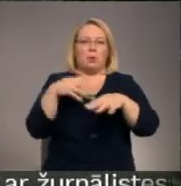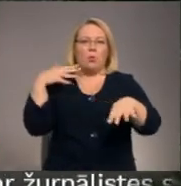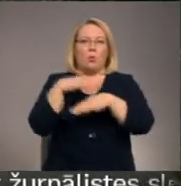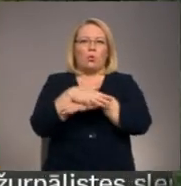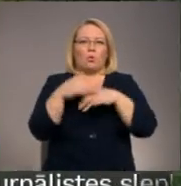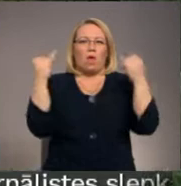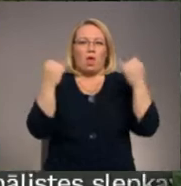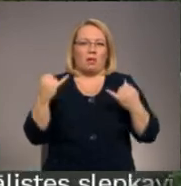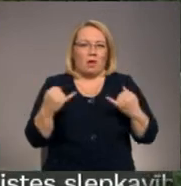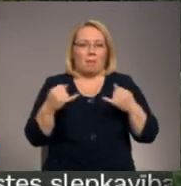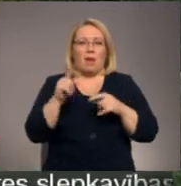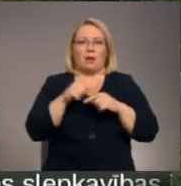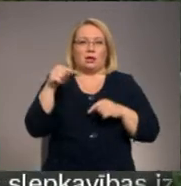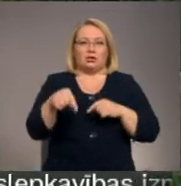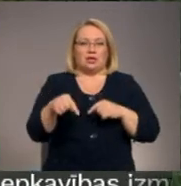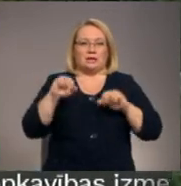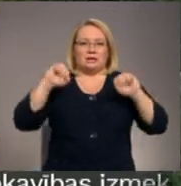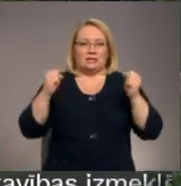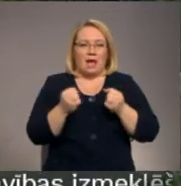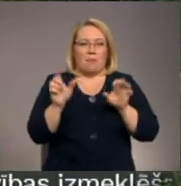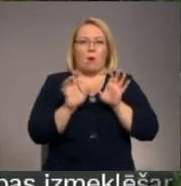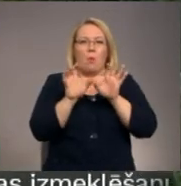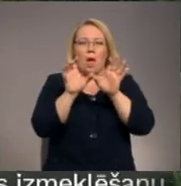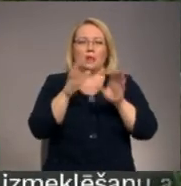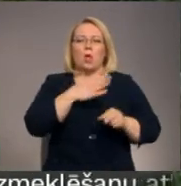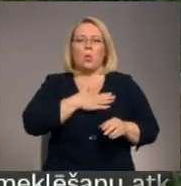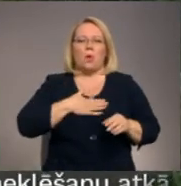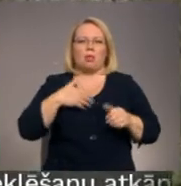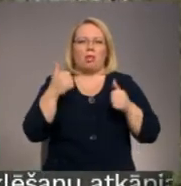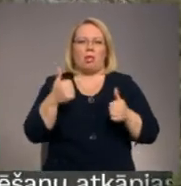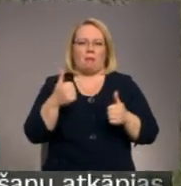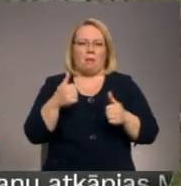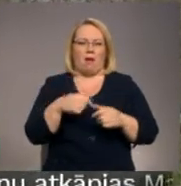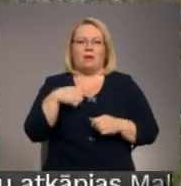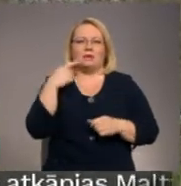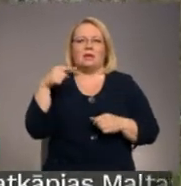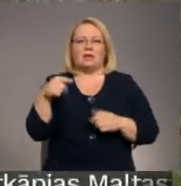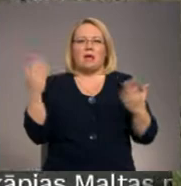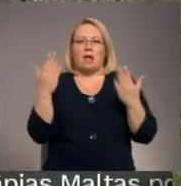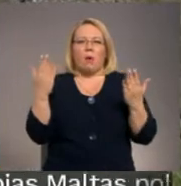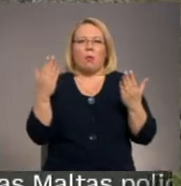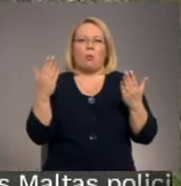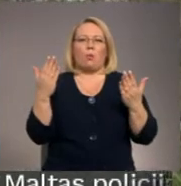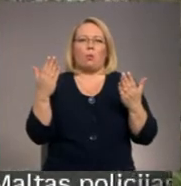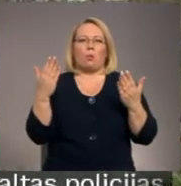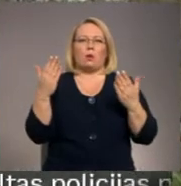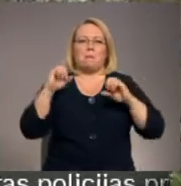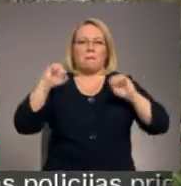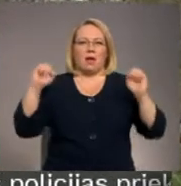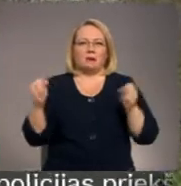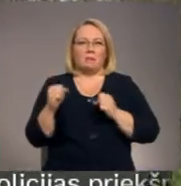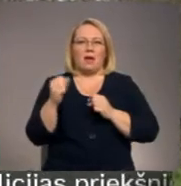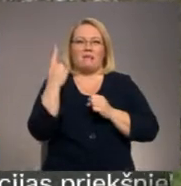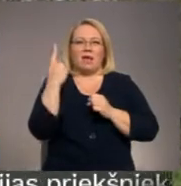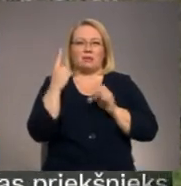audzē. Arī šī gada ziemā agresīvajam kaitēklim ir ļoti labvēlīga. Ja šeit kaut kur pārziemo kāds